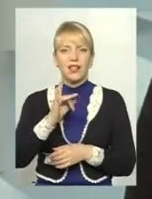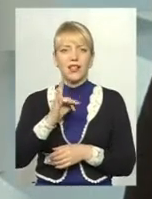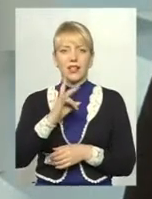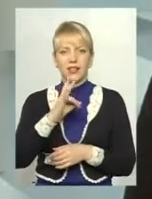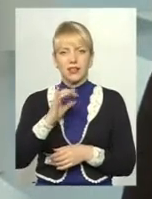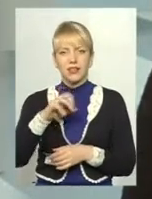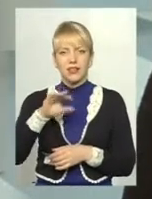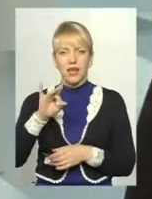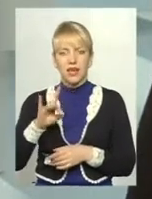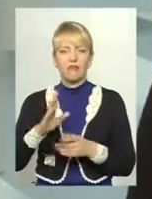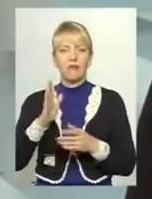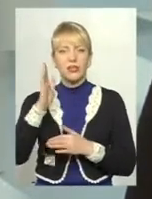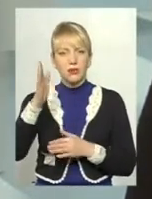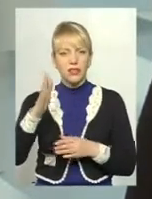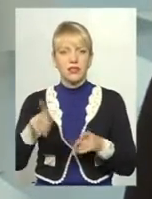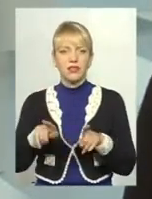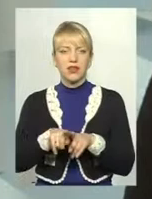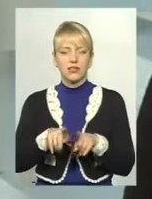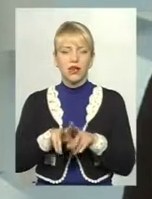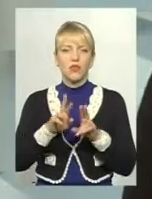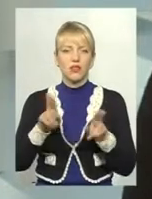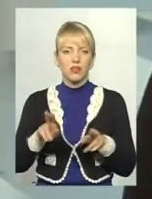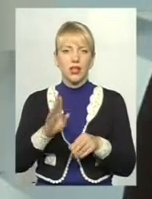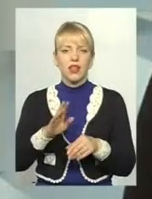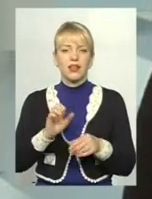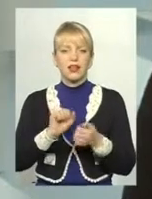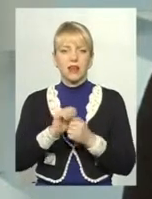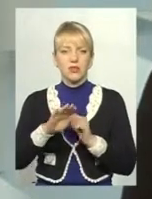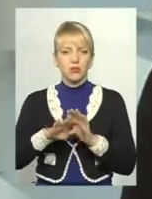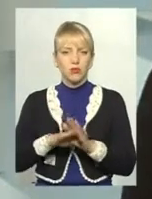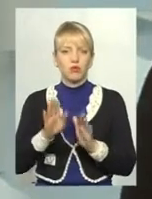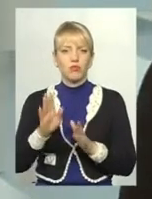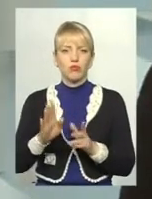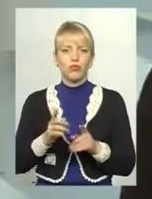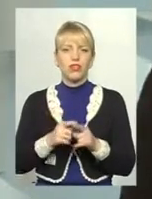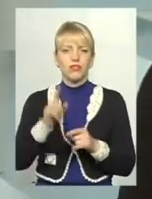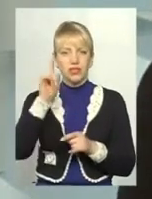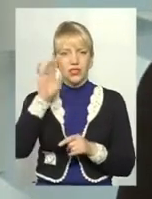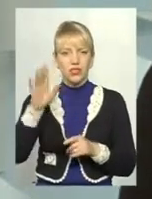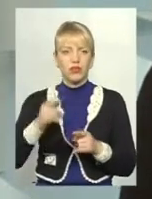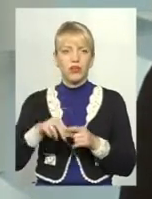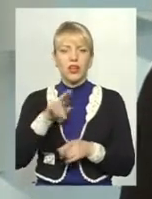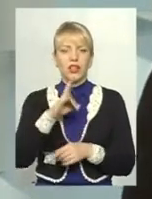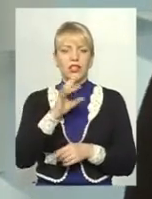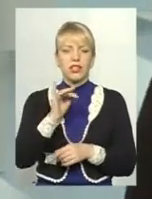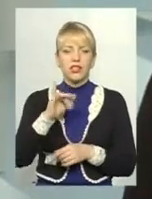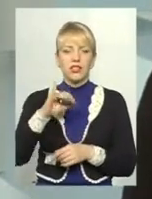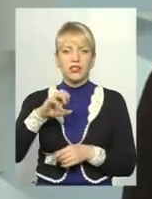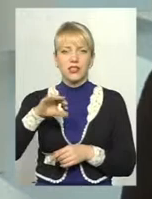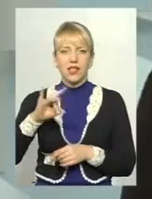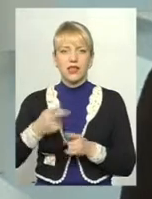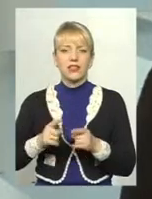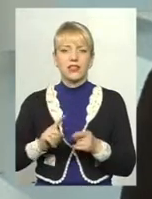має стати так само, як і Кам'янець оцею візитівкою, тому що Дністер поєднує не тільки Хмельниччину, це є ті регіони, якими він